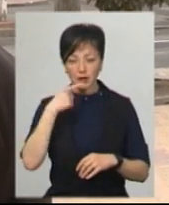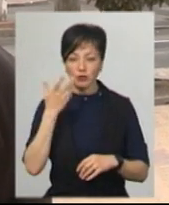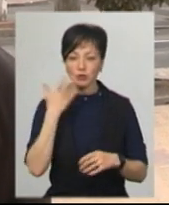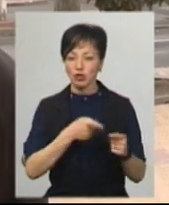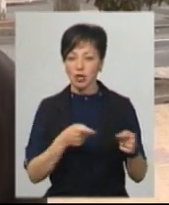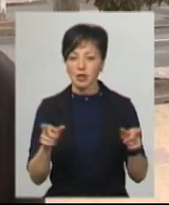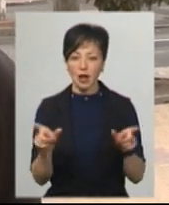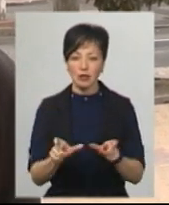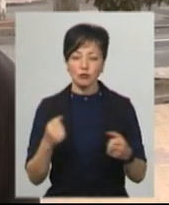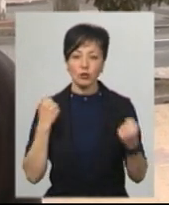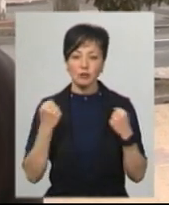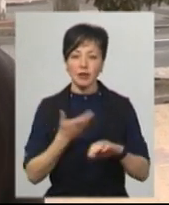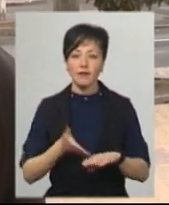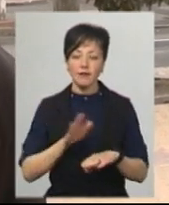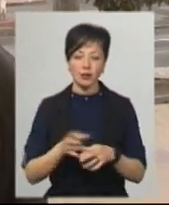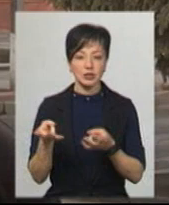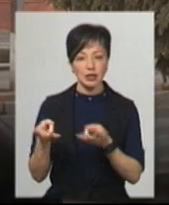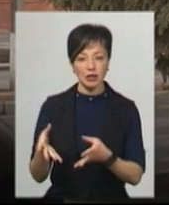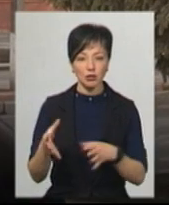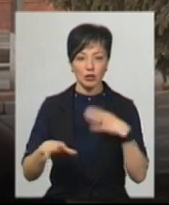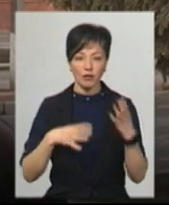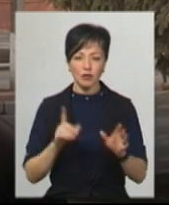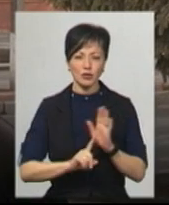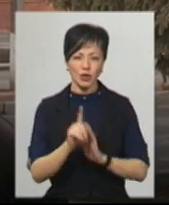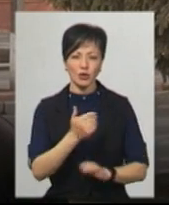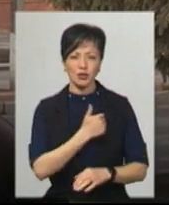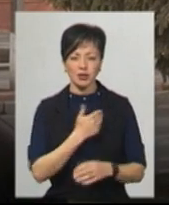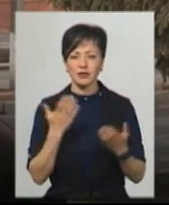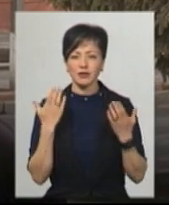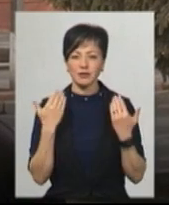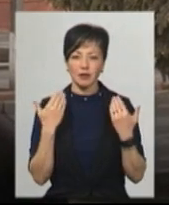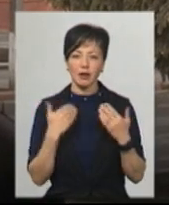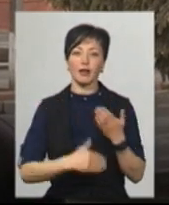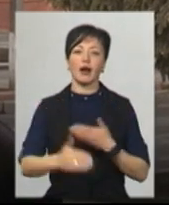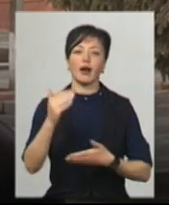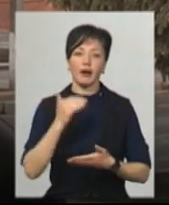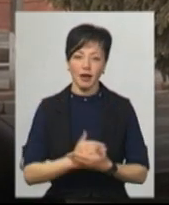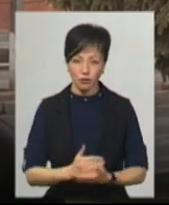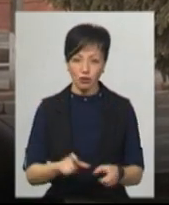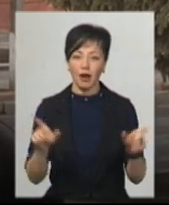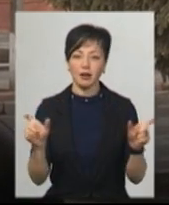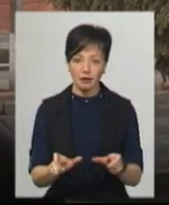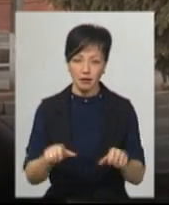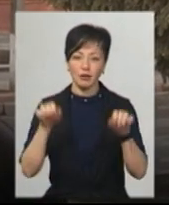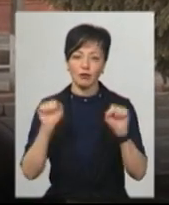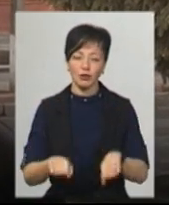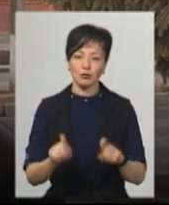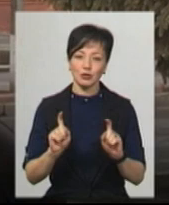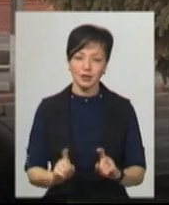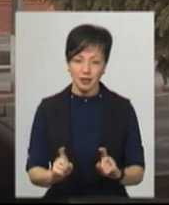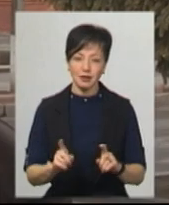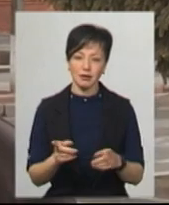час карантину спортсменам важко закинути тренування. Значало хотілося від початку, я думав, наконець так карантин, можна посидіти,